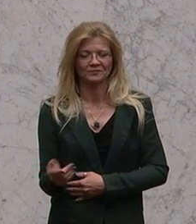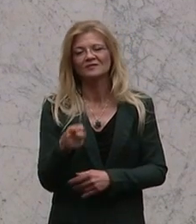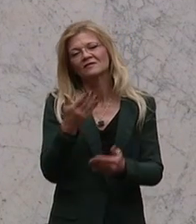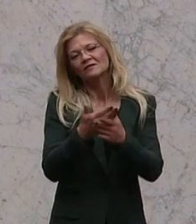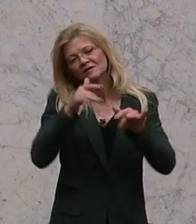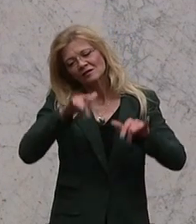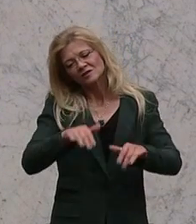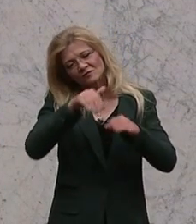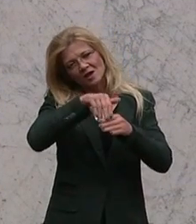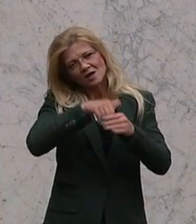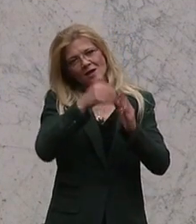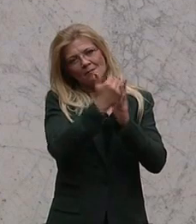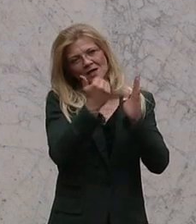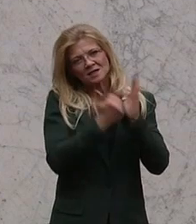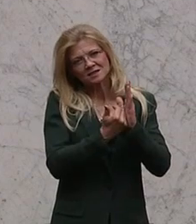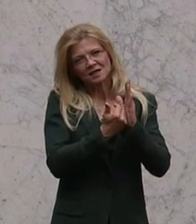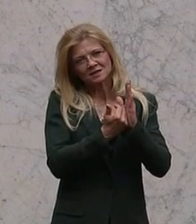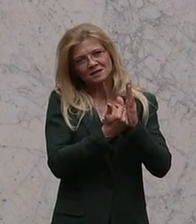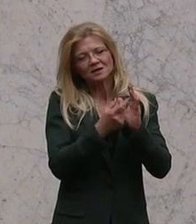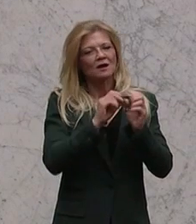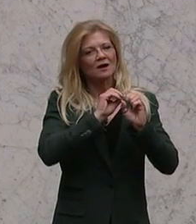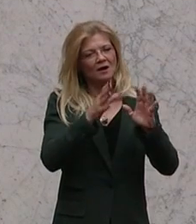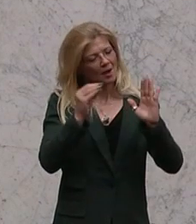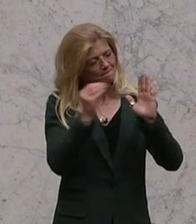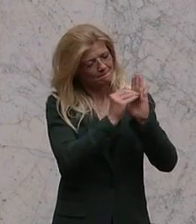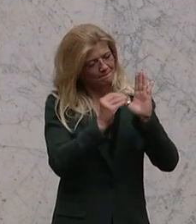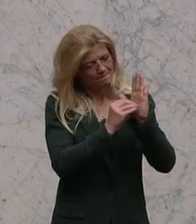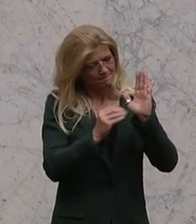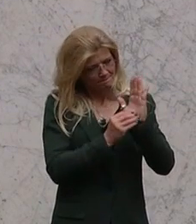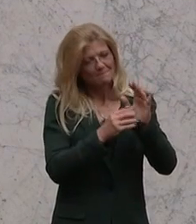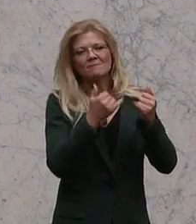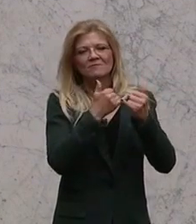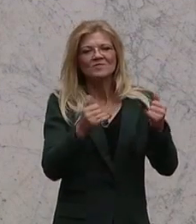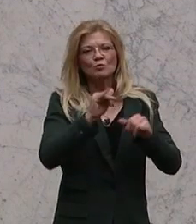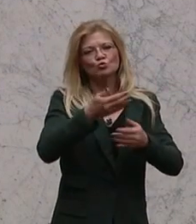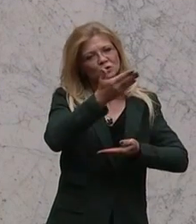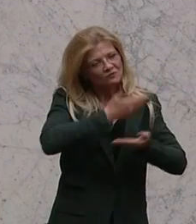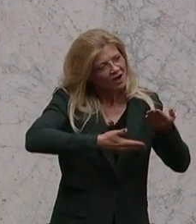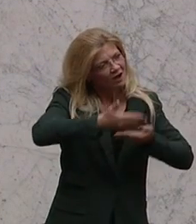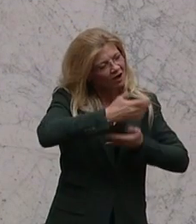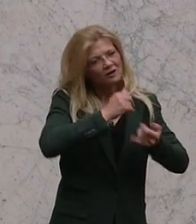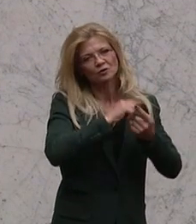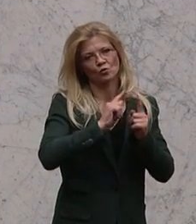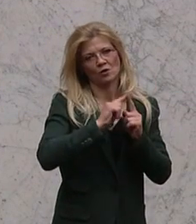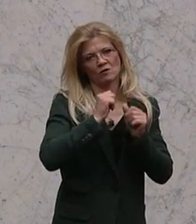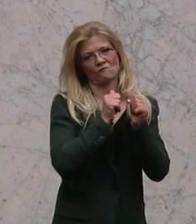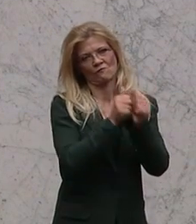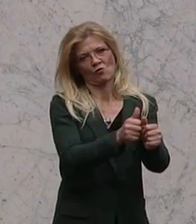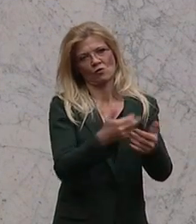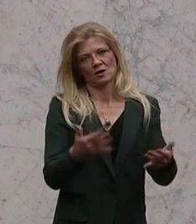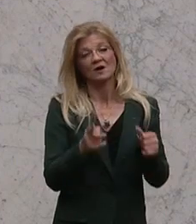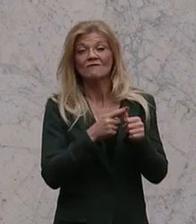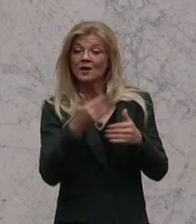Gesetz ein Verhandlungsprozedere festgelegt. Danach muss bei den Verhandlungen mit mehreren Verwertungsgesellschaften ein